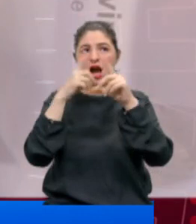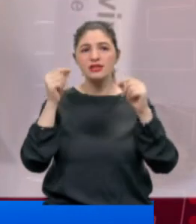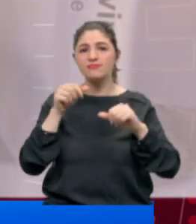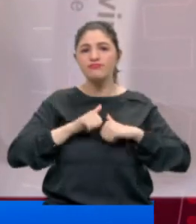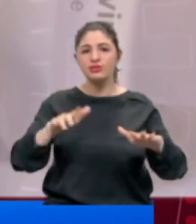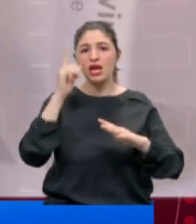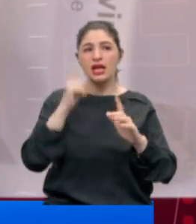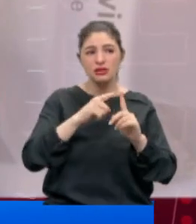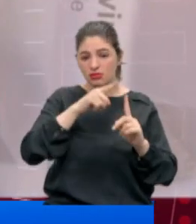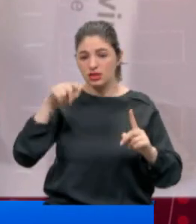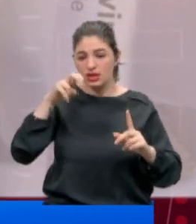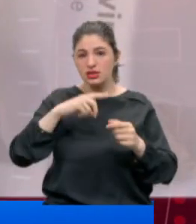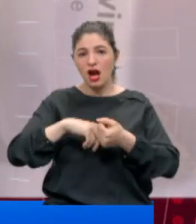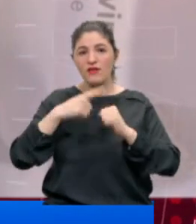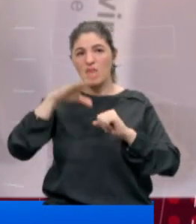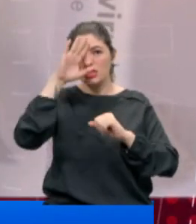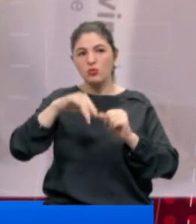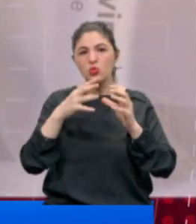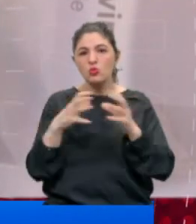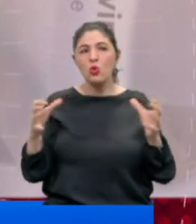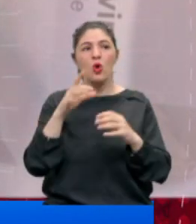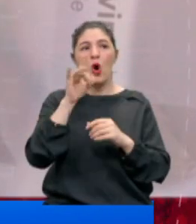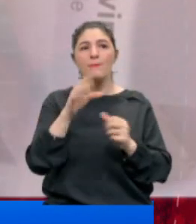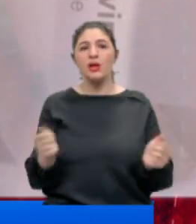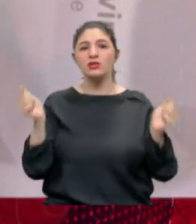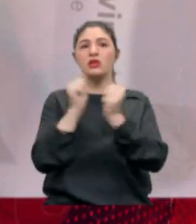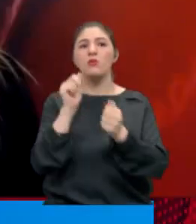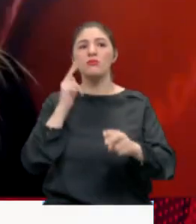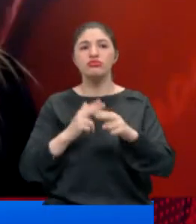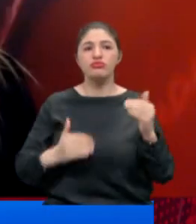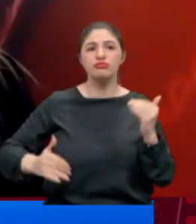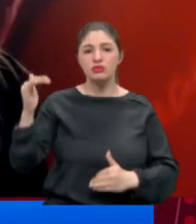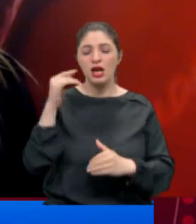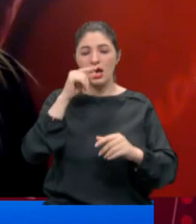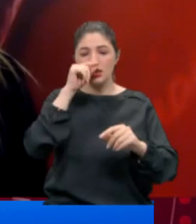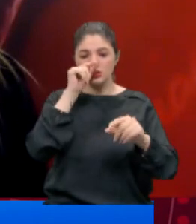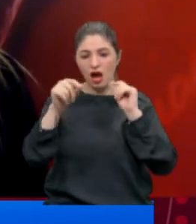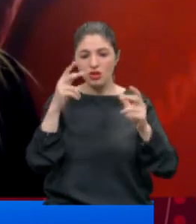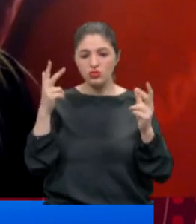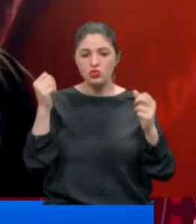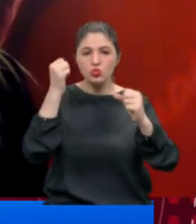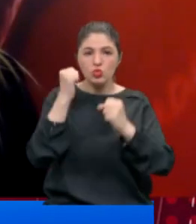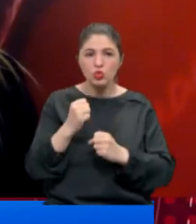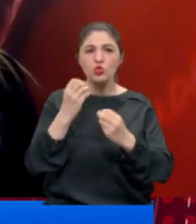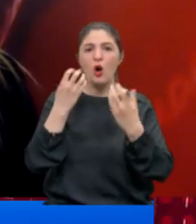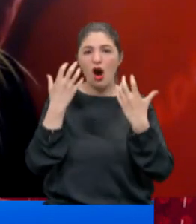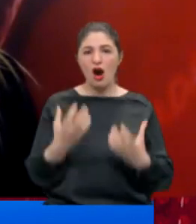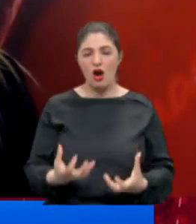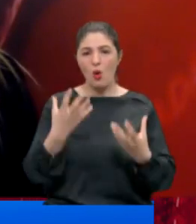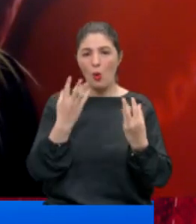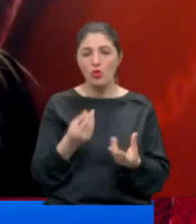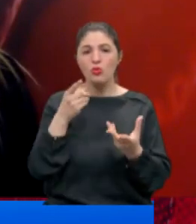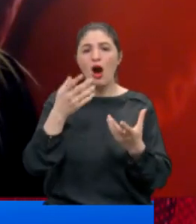ilkinden bu yana 8 haftada İstanbul'daki vaka yoğunluğu 15 kat birden arttı. Salgının yükü çok arttı. Salgının yükü çok